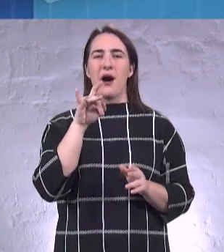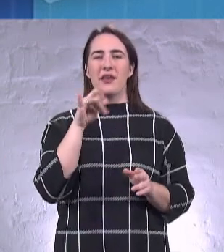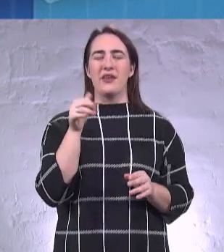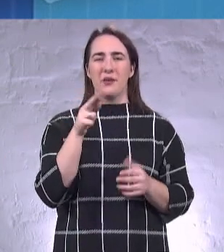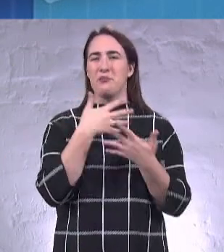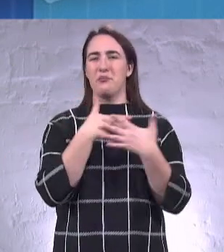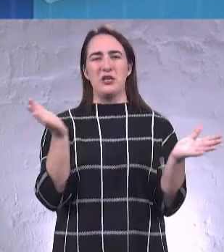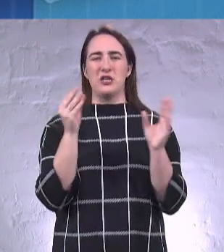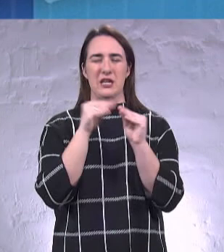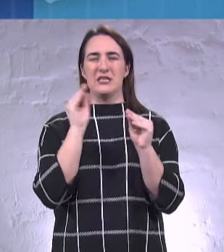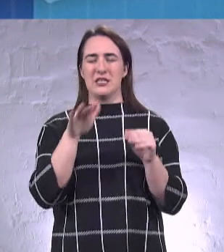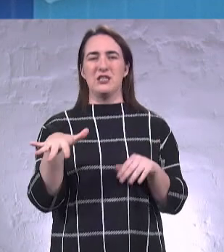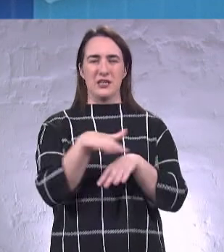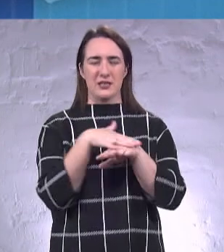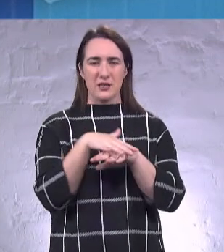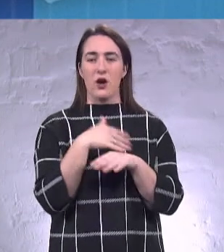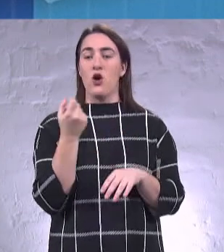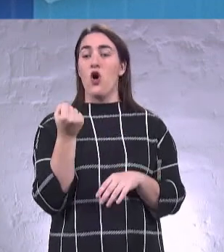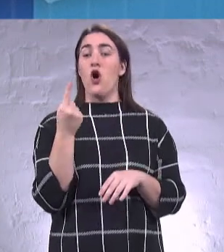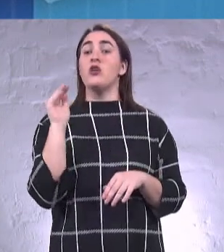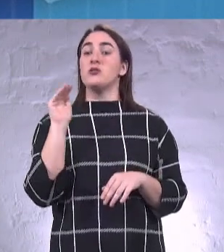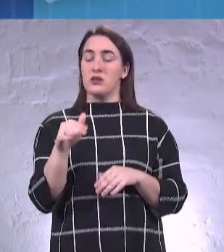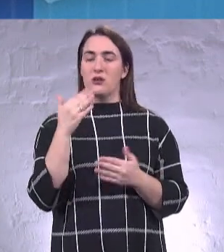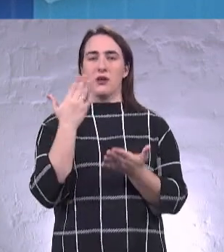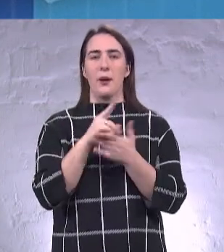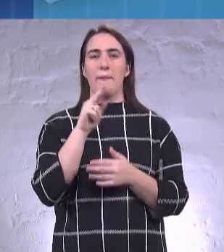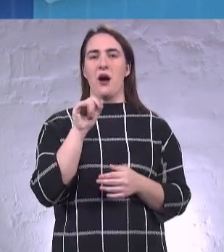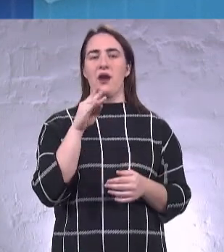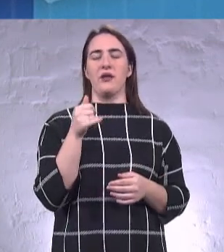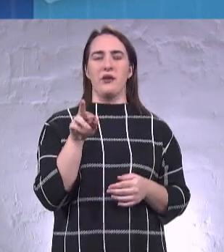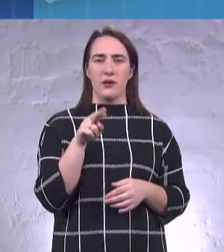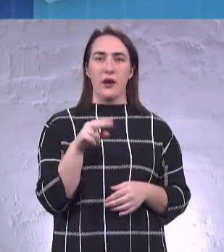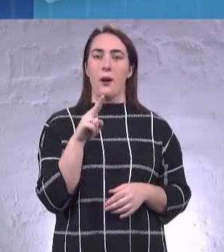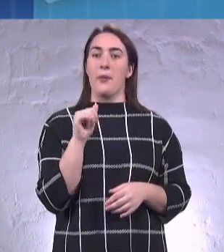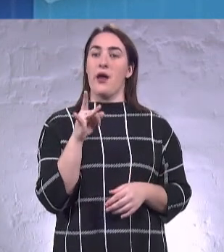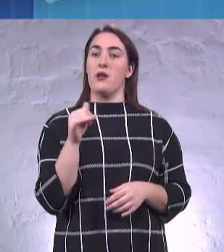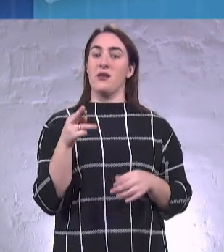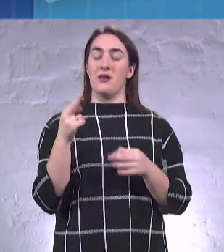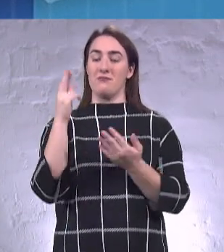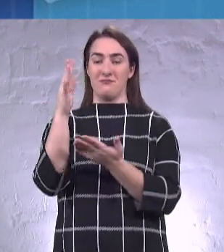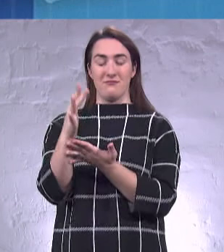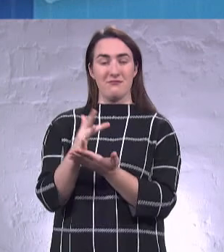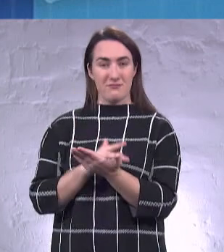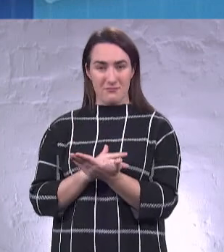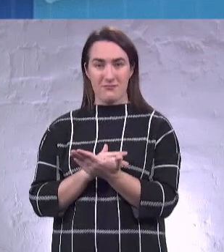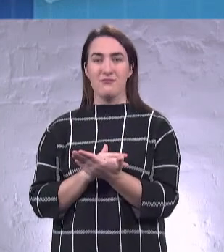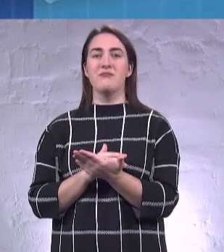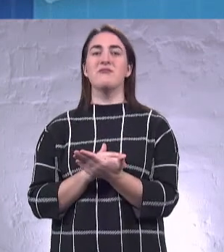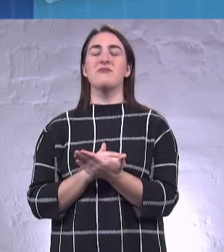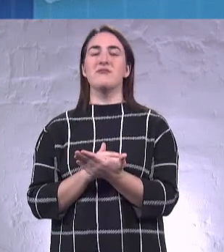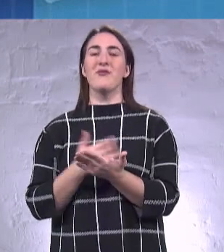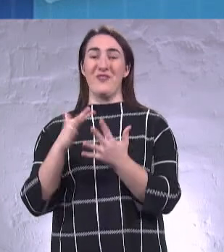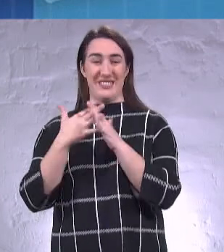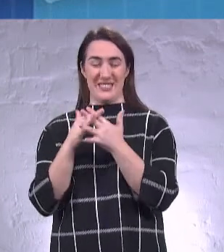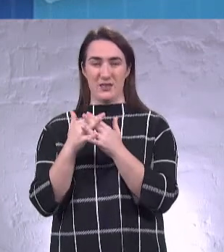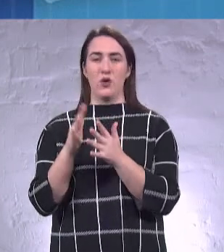тисяч населення. От є 11 тисяч, там партійні списки. Тепер ці партійні списки в селищі